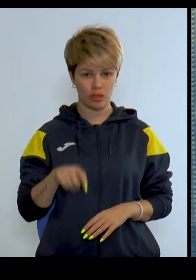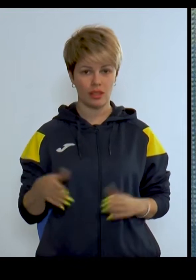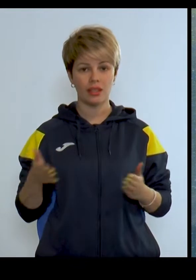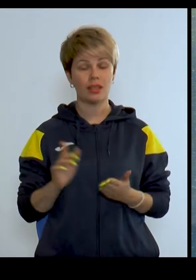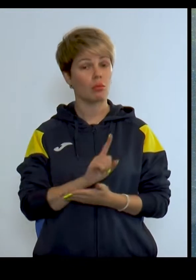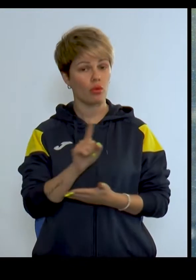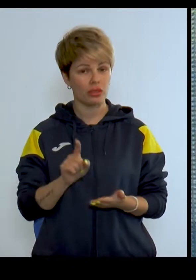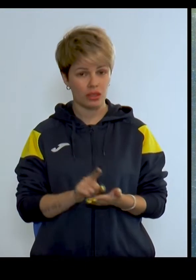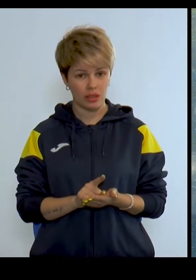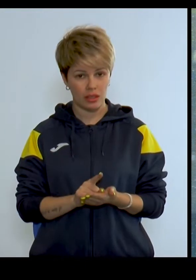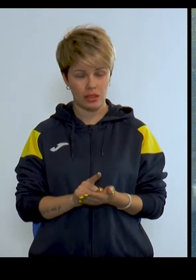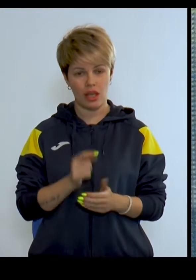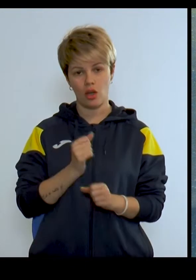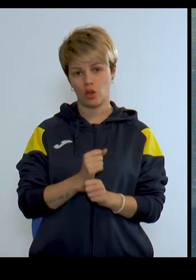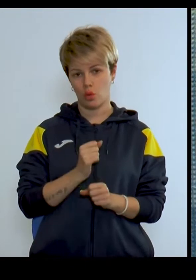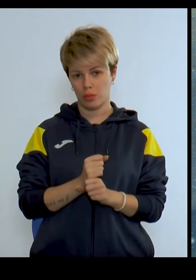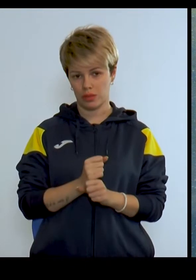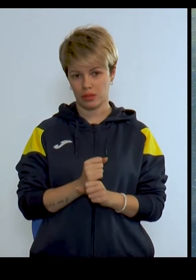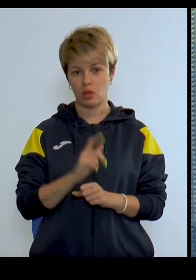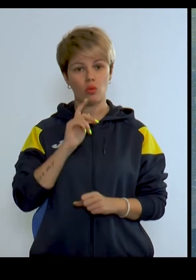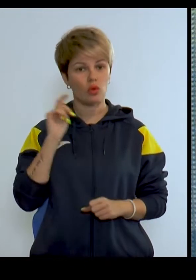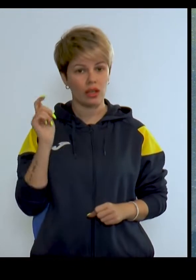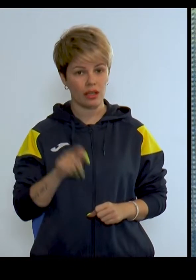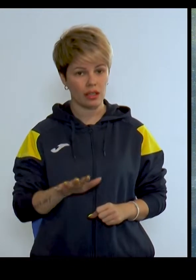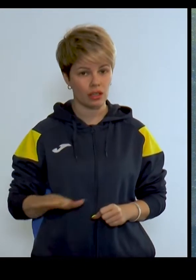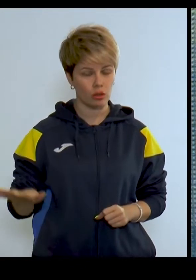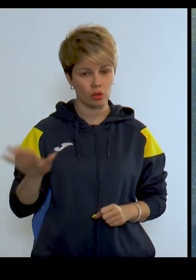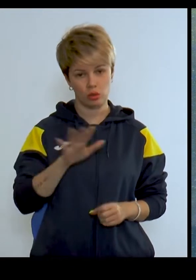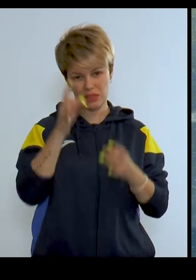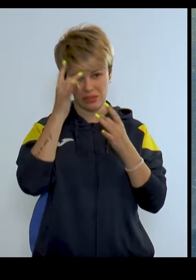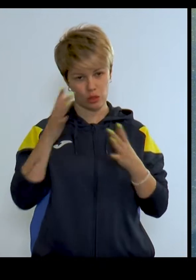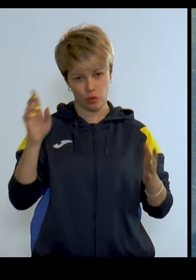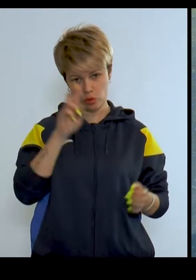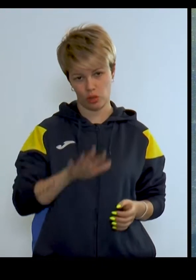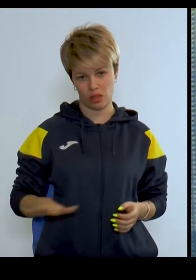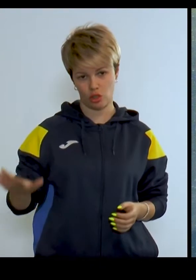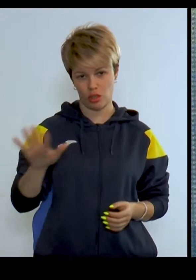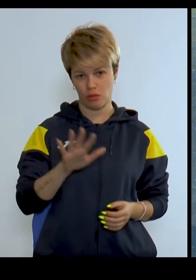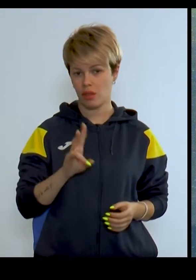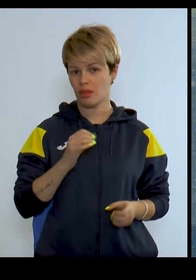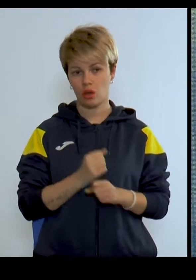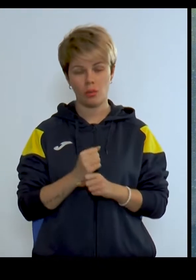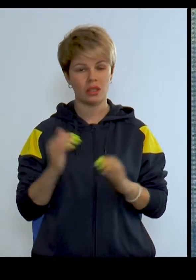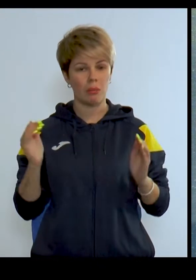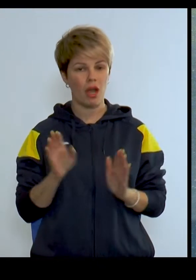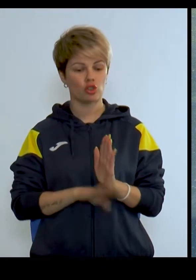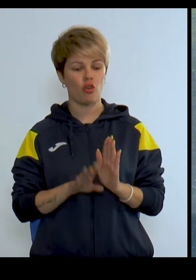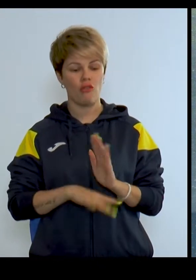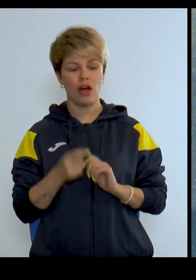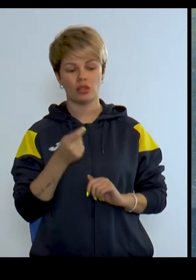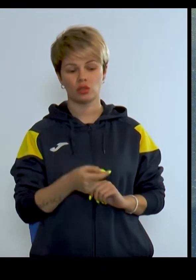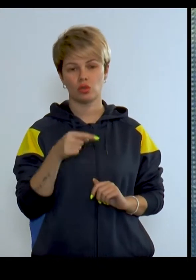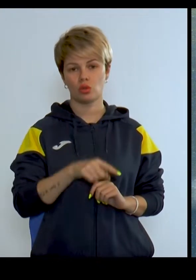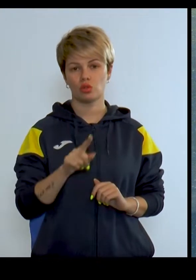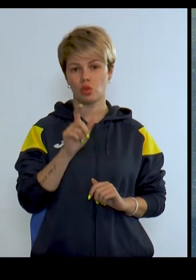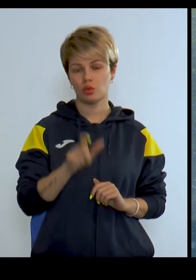які повинні робити Україну цивілізованою державою Не робити меншу вартості